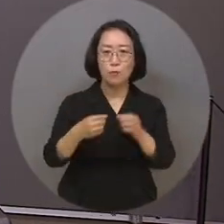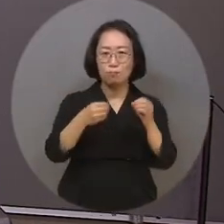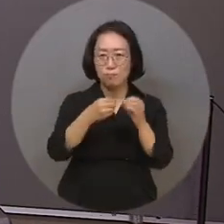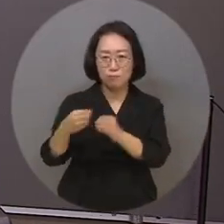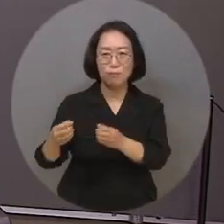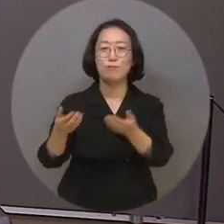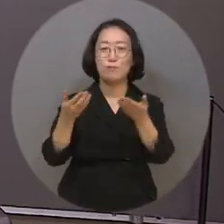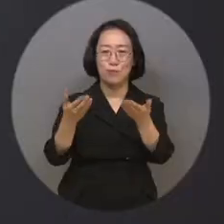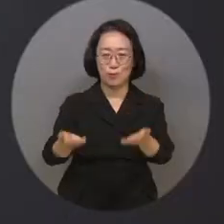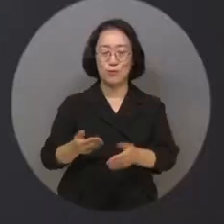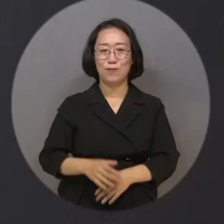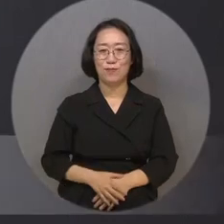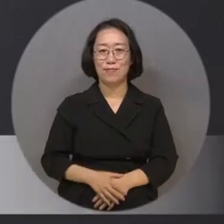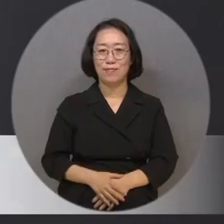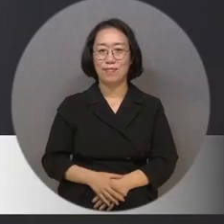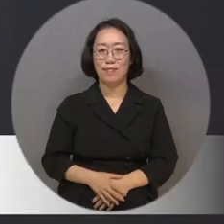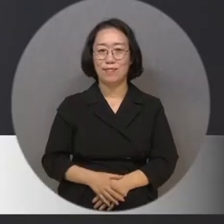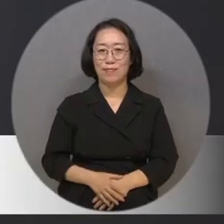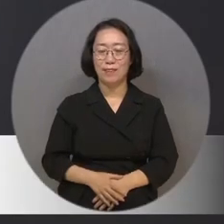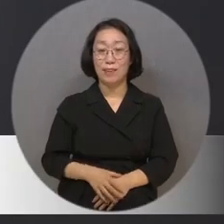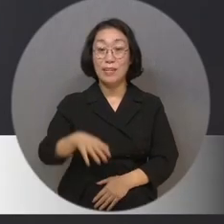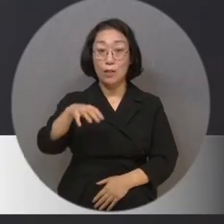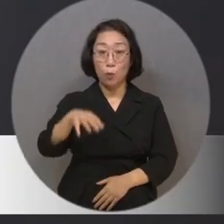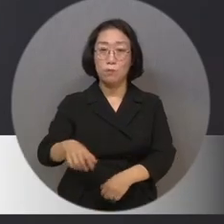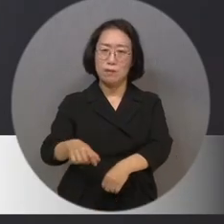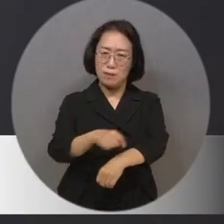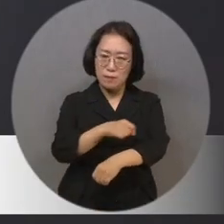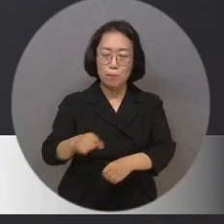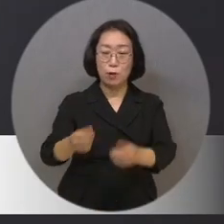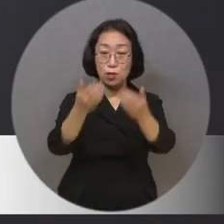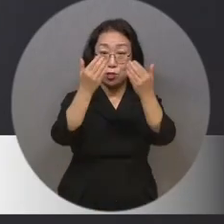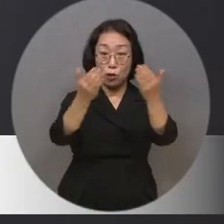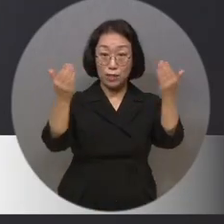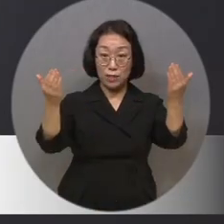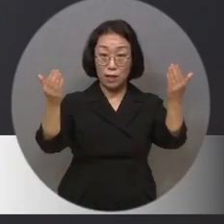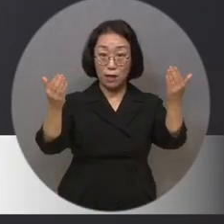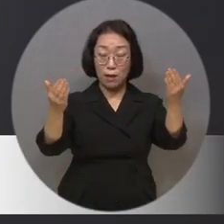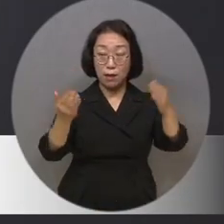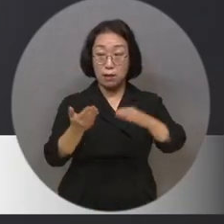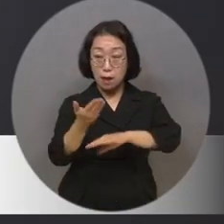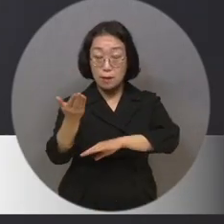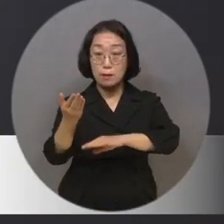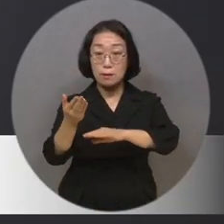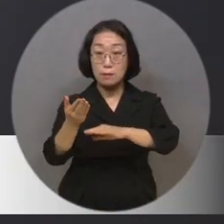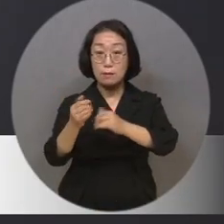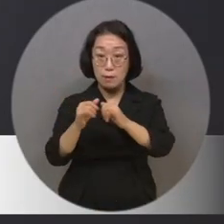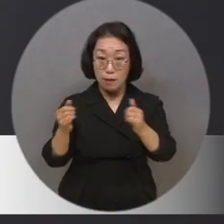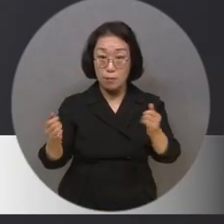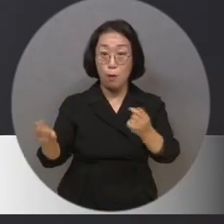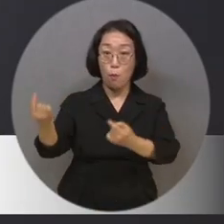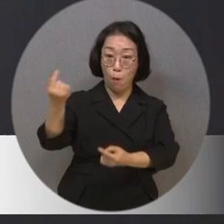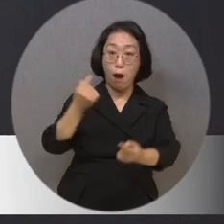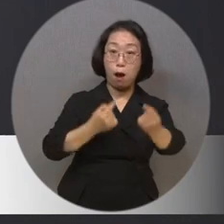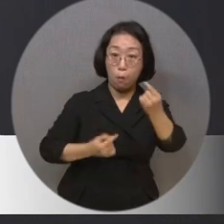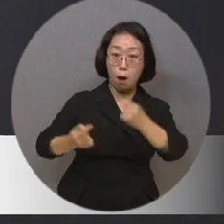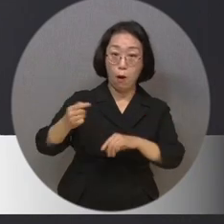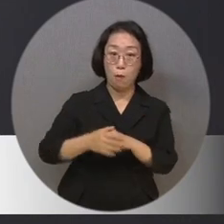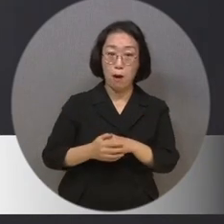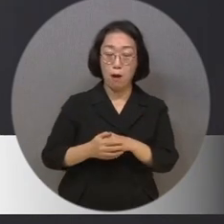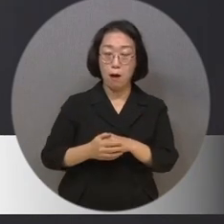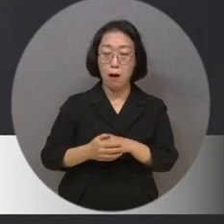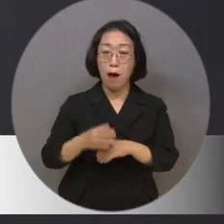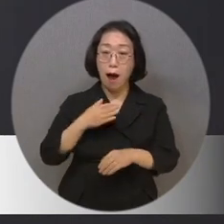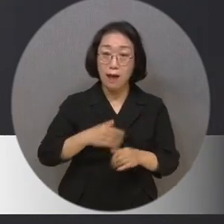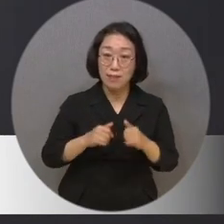선사합니다. 청와대에서 이렇게 전시를 함으로써 일반 사람들 그리고 우리의 가까운